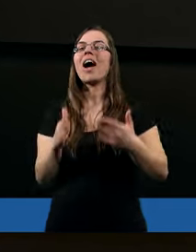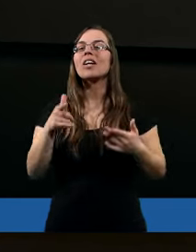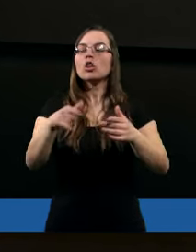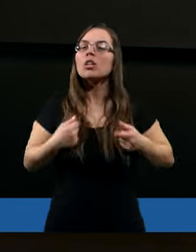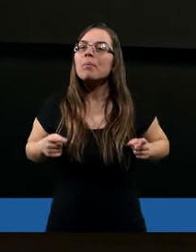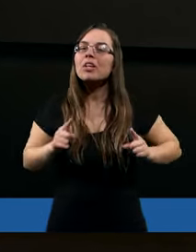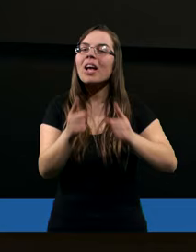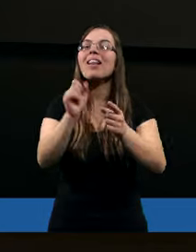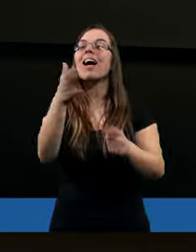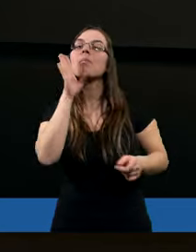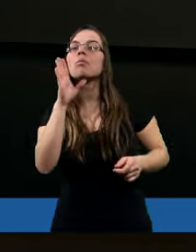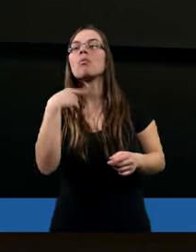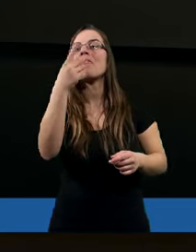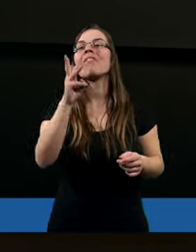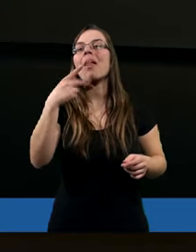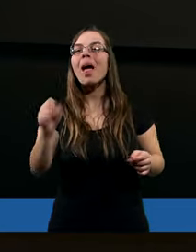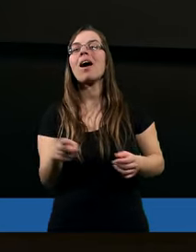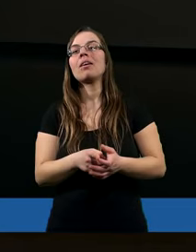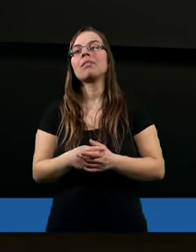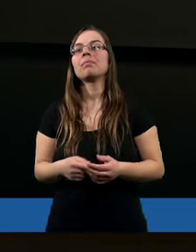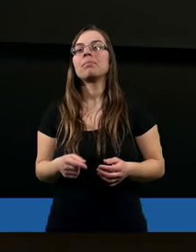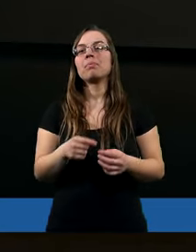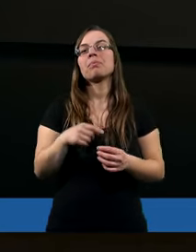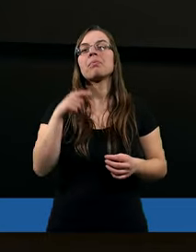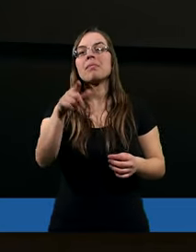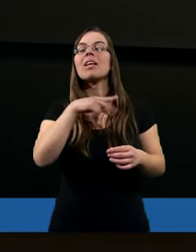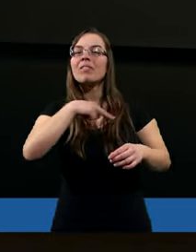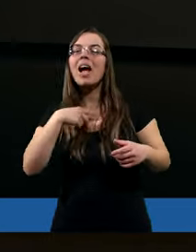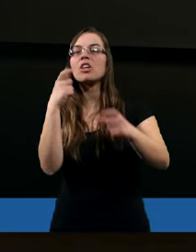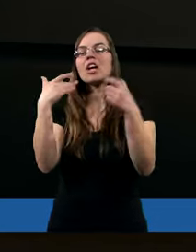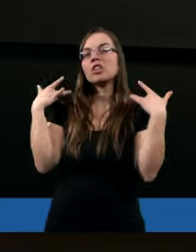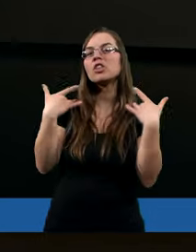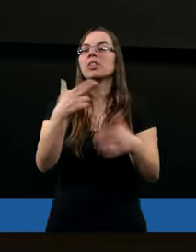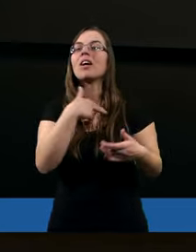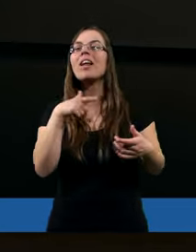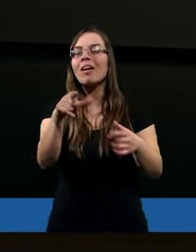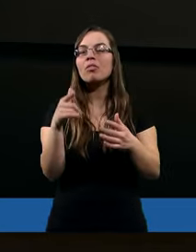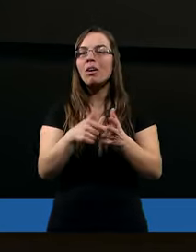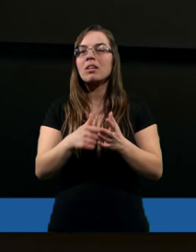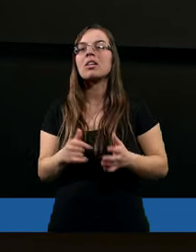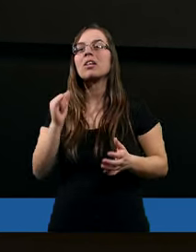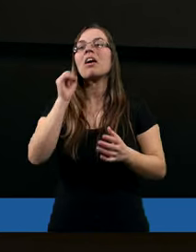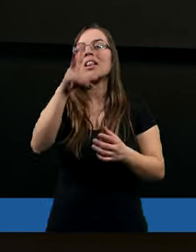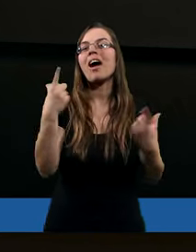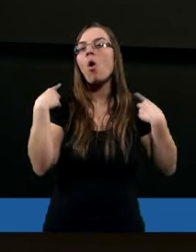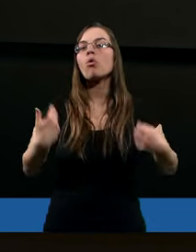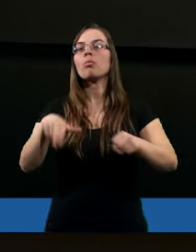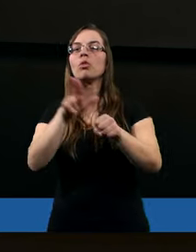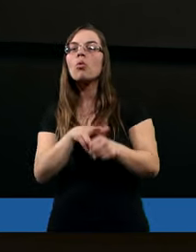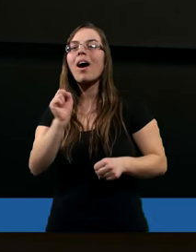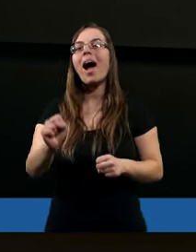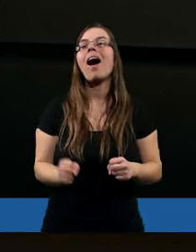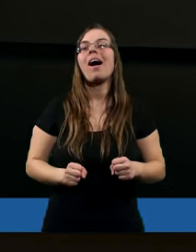żeby działał, właśnie tak jak powiedziała Magda, naprawdę wtedy działa przez to Słowo w nasze życie i nawet w życiu takiej osoby, która,